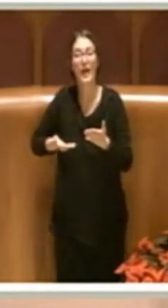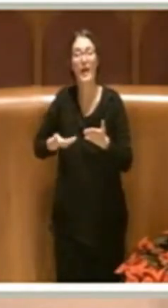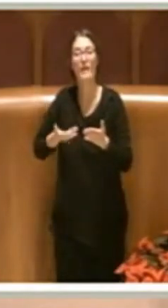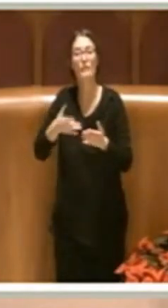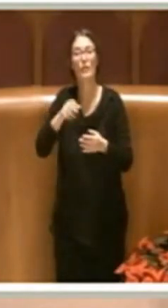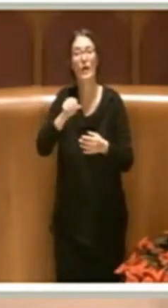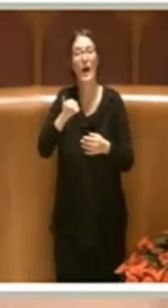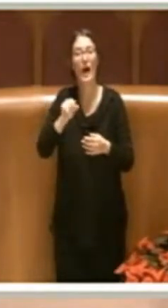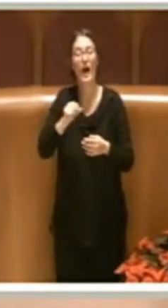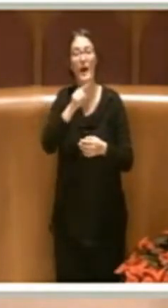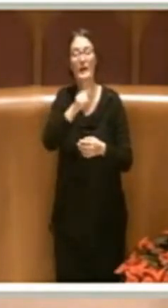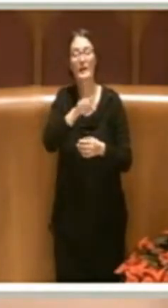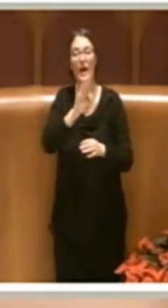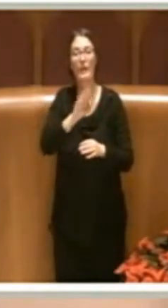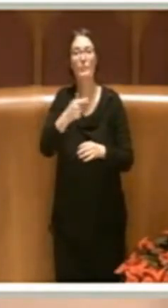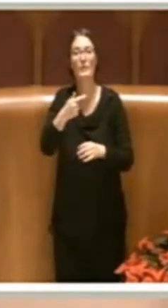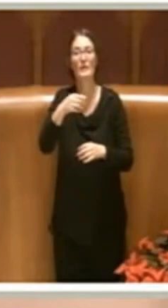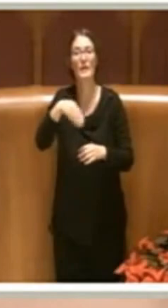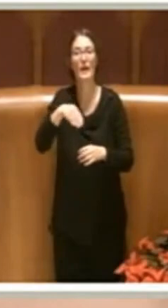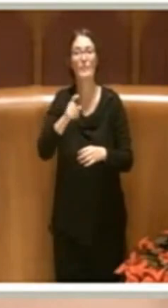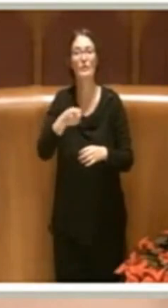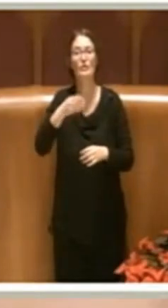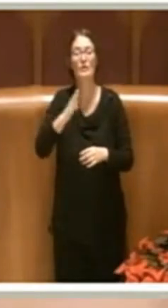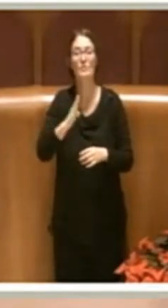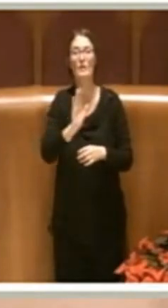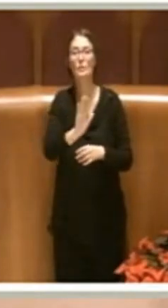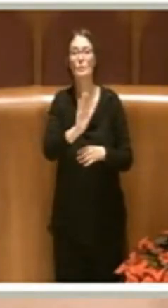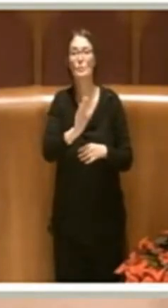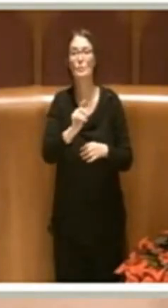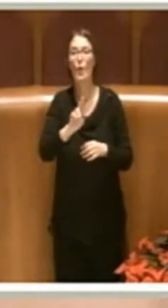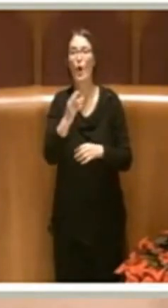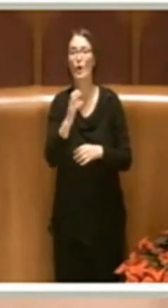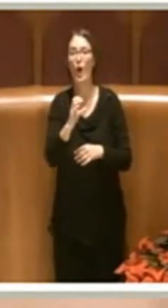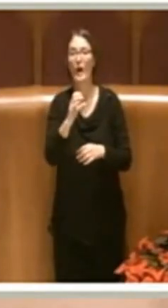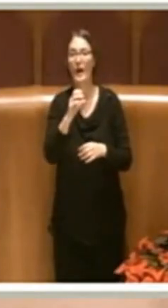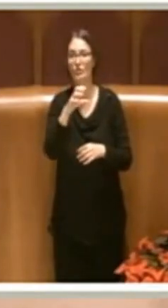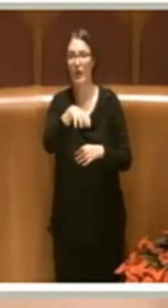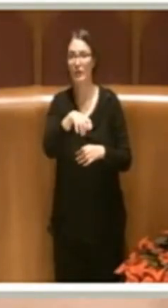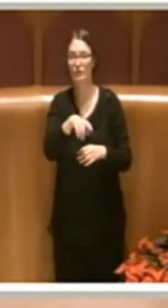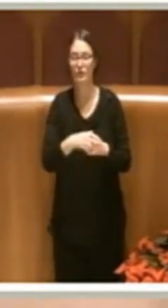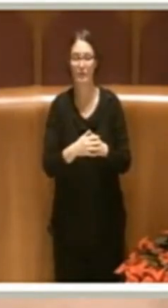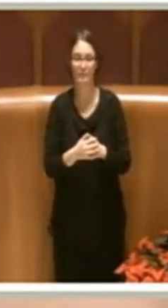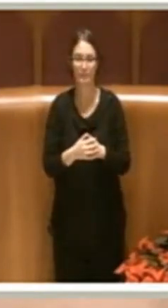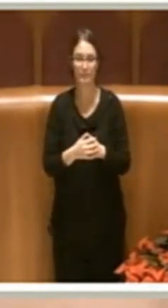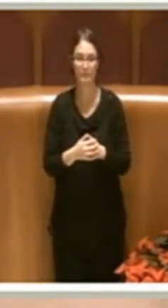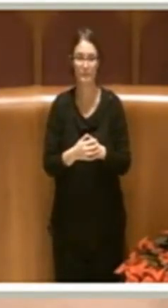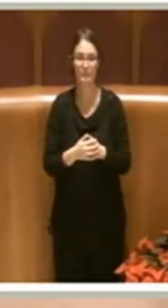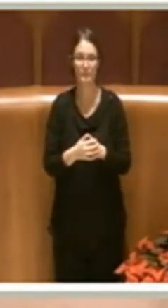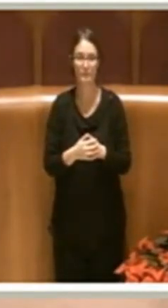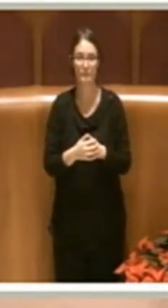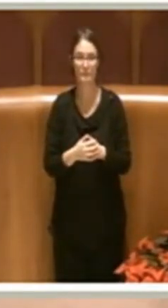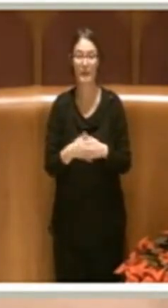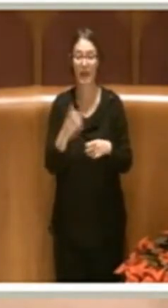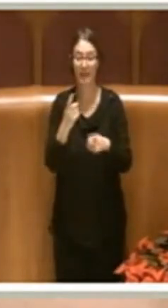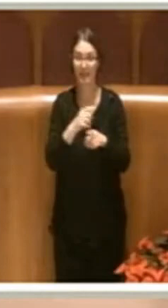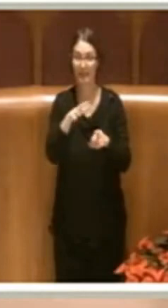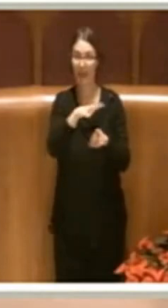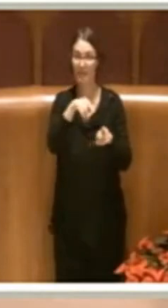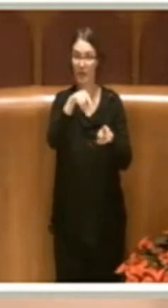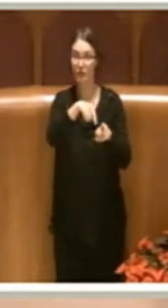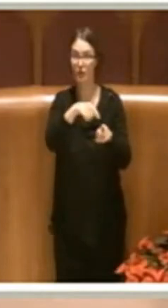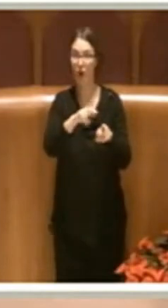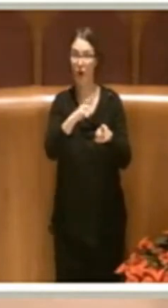TMB di Roccacencia e andare a realizzare in questo sito